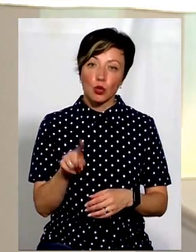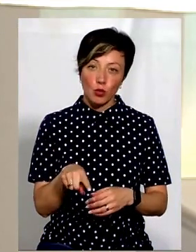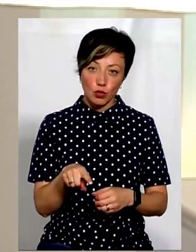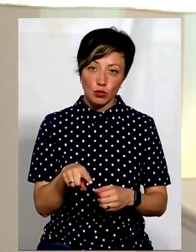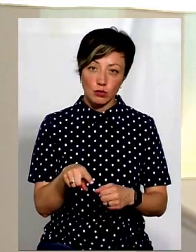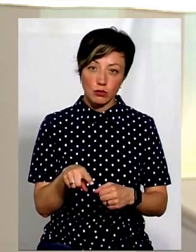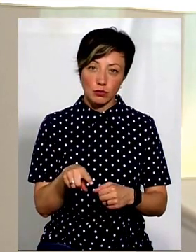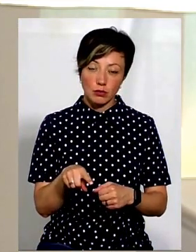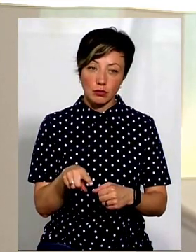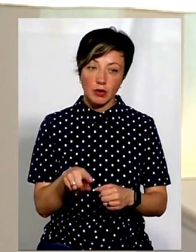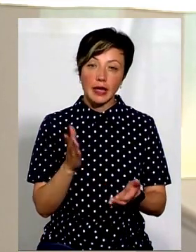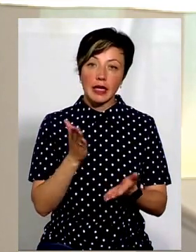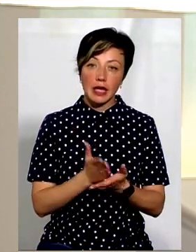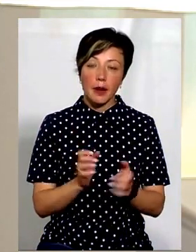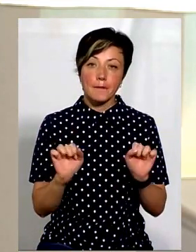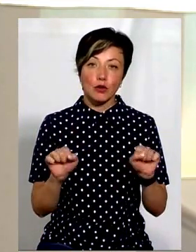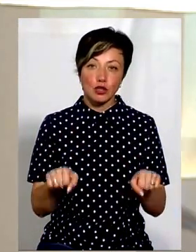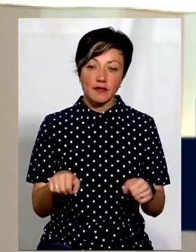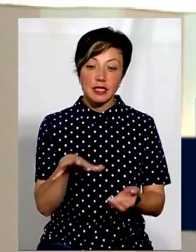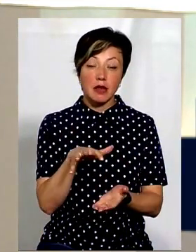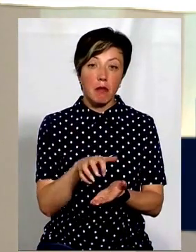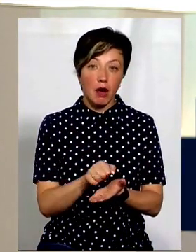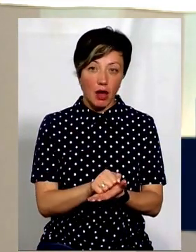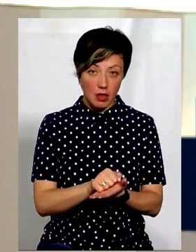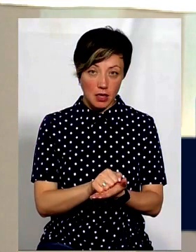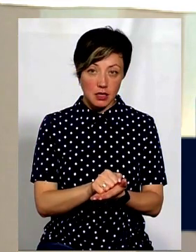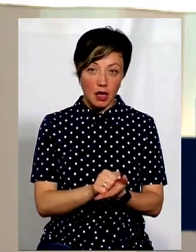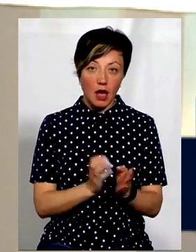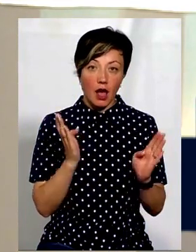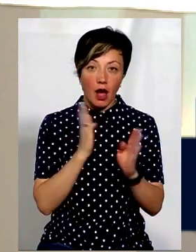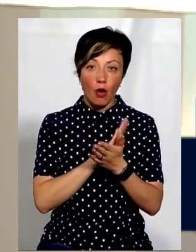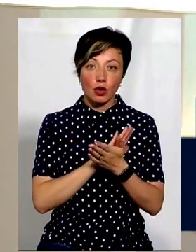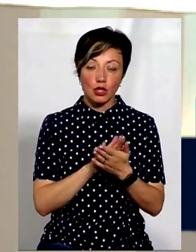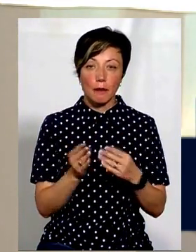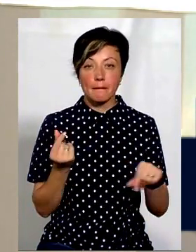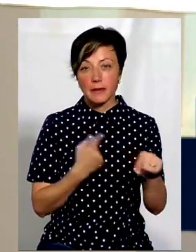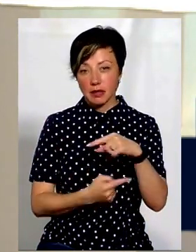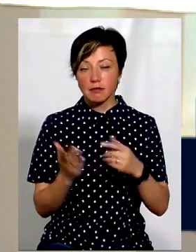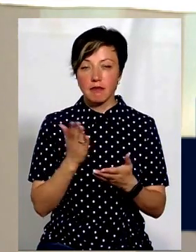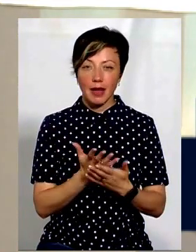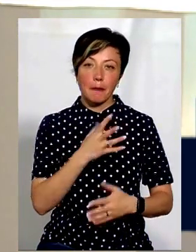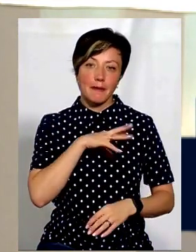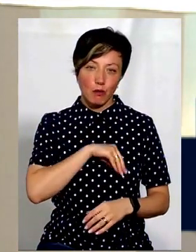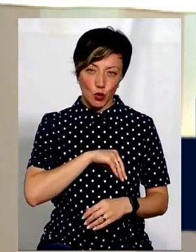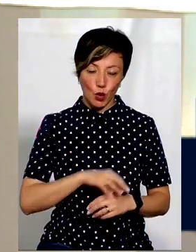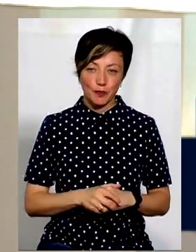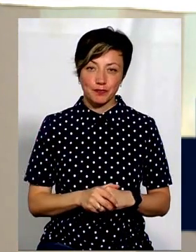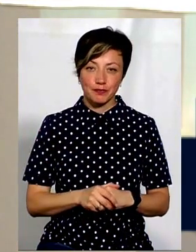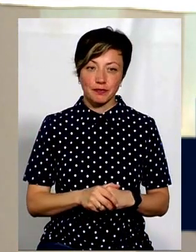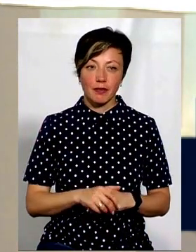є можливість займатися екологічним бізнесом і мати від того прибуток.